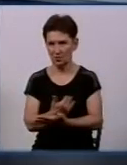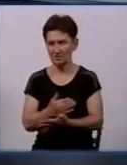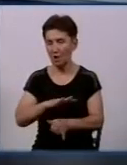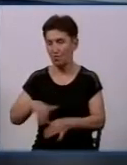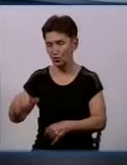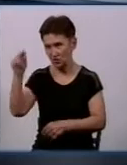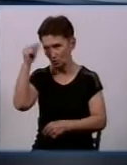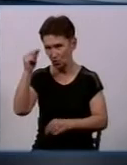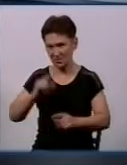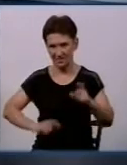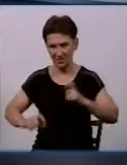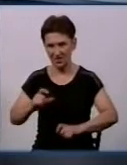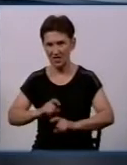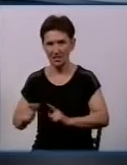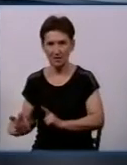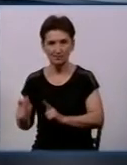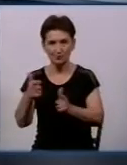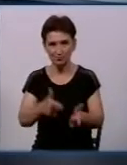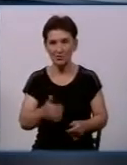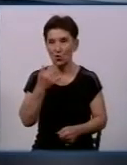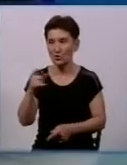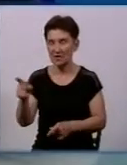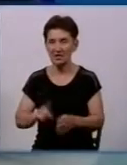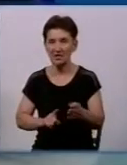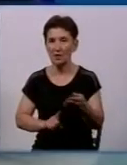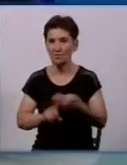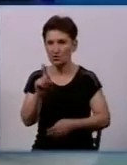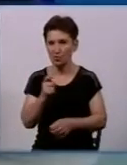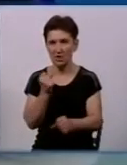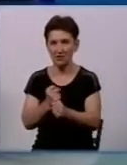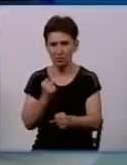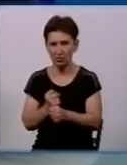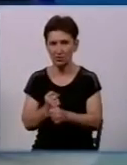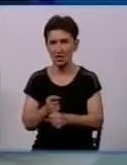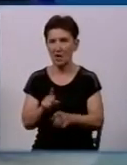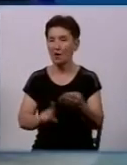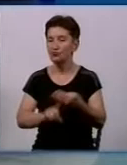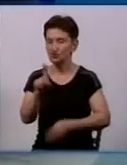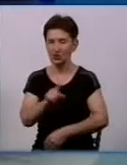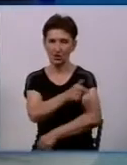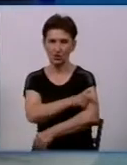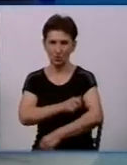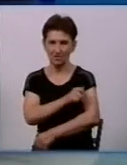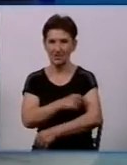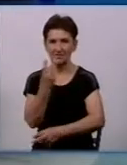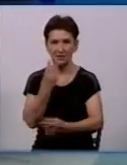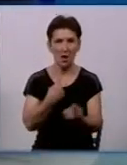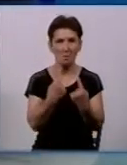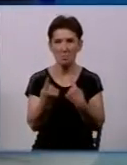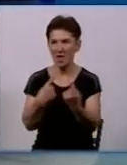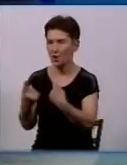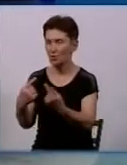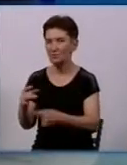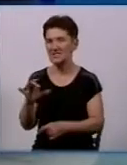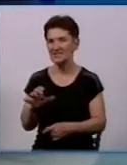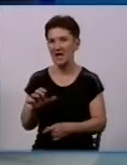закладів. І для того, коли ці люди приступають до виконання обов'язків, починають чергувати, ми спілкуємося з керівниками всіх наших